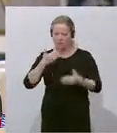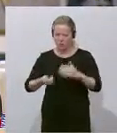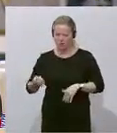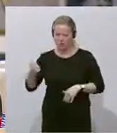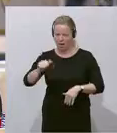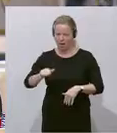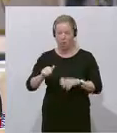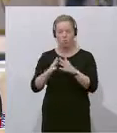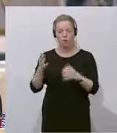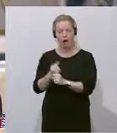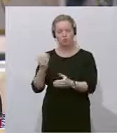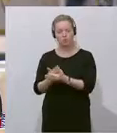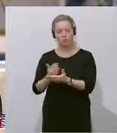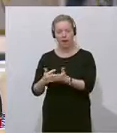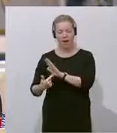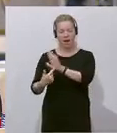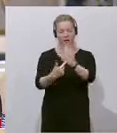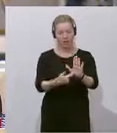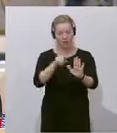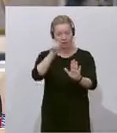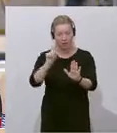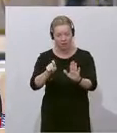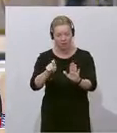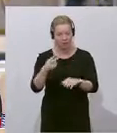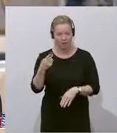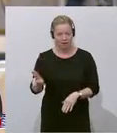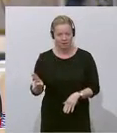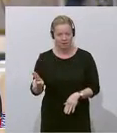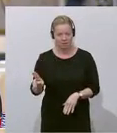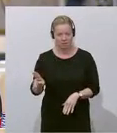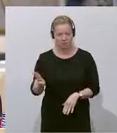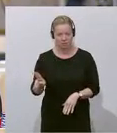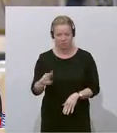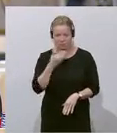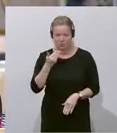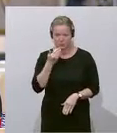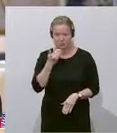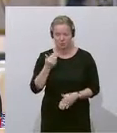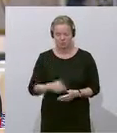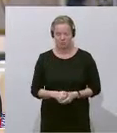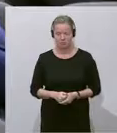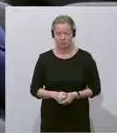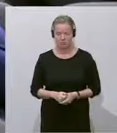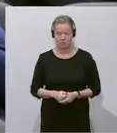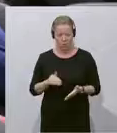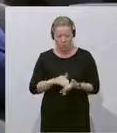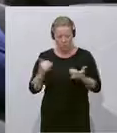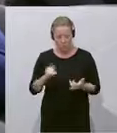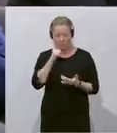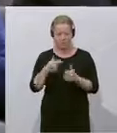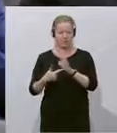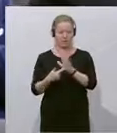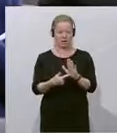die Buchhaltungsunterlagen vorgelegt? Nein, noch immer nicht. So, aber dann wird die